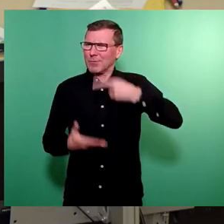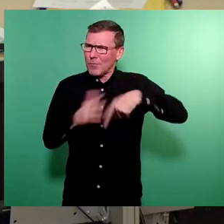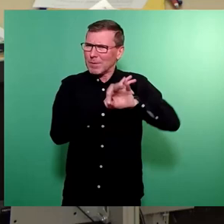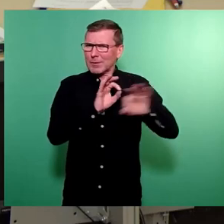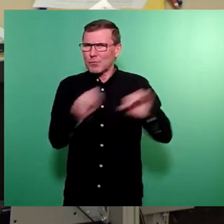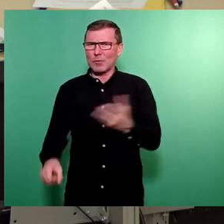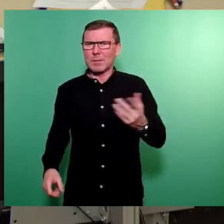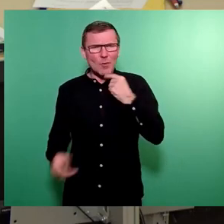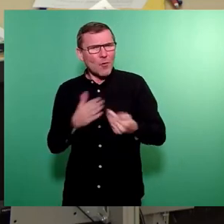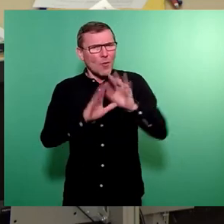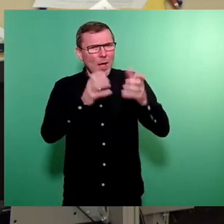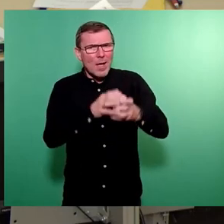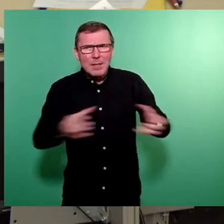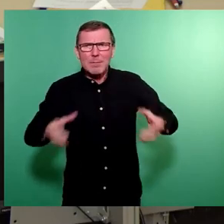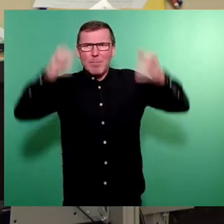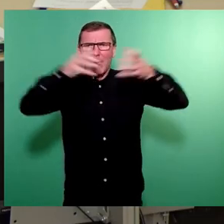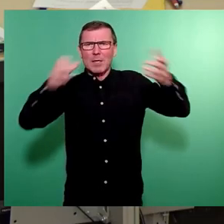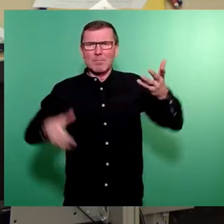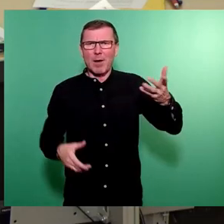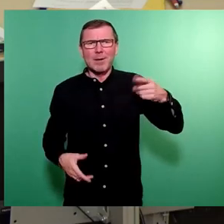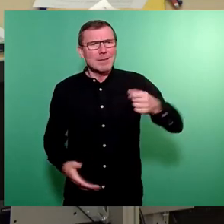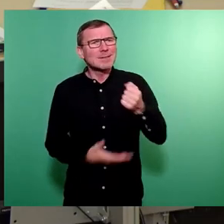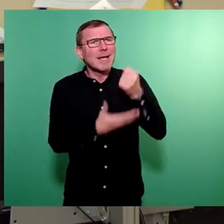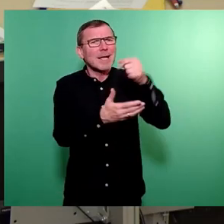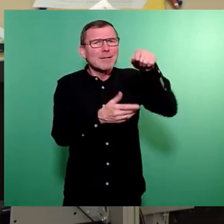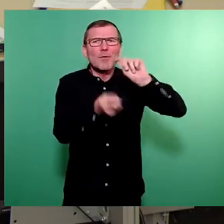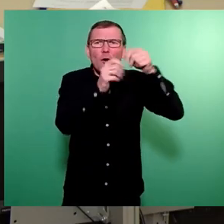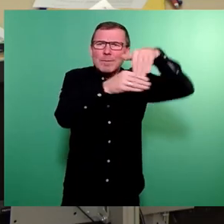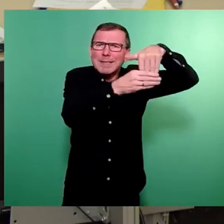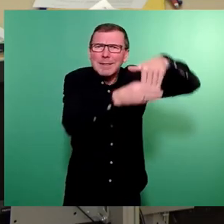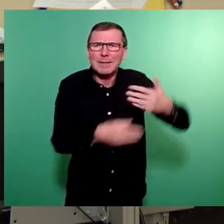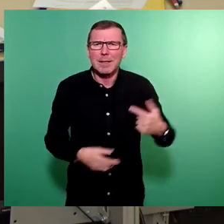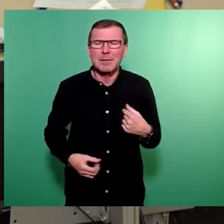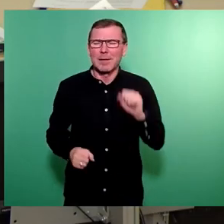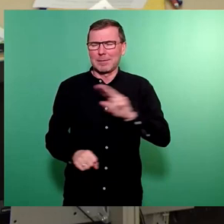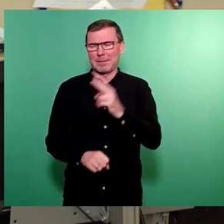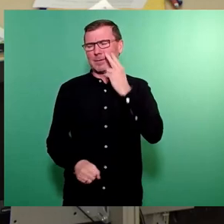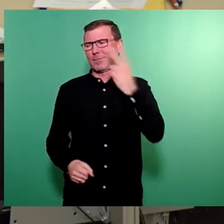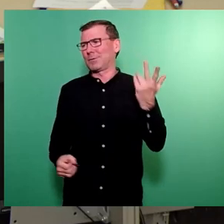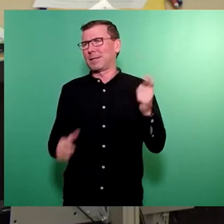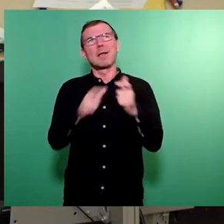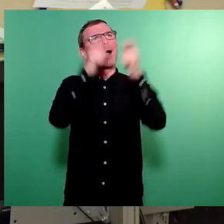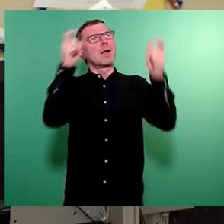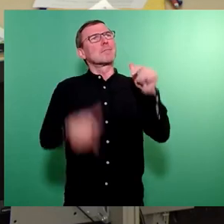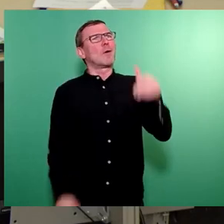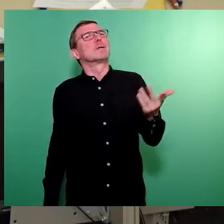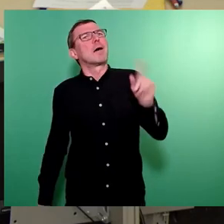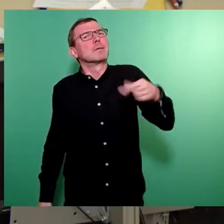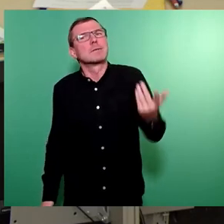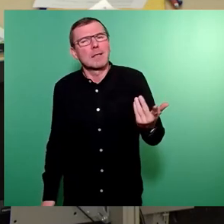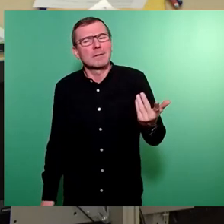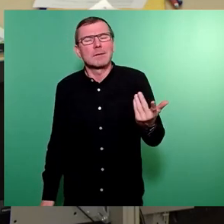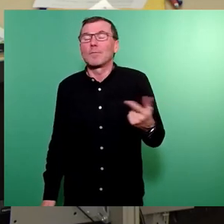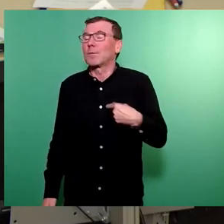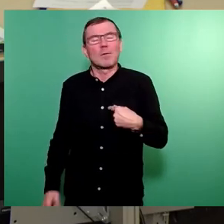wollten das neue Gebäude bauen. Und warum stellen Sie das kein Geld an, um das dann umzusetzen? Wir können es nicht nachvollziehen, aber sei es, wie es ist. Wir werden das so nicht